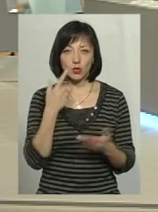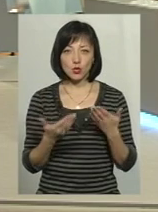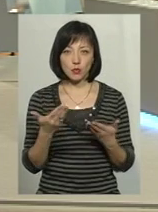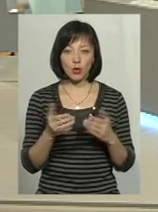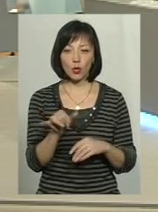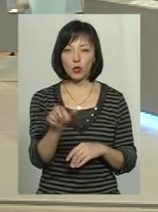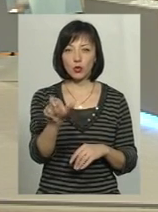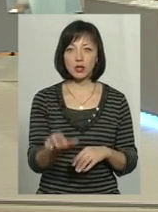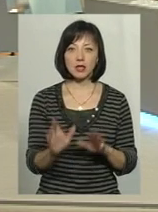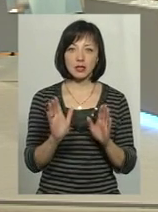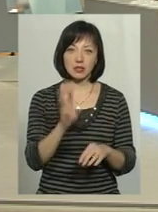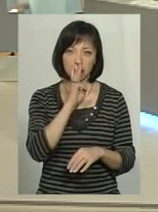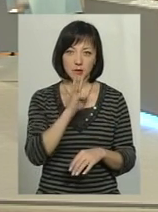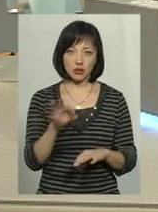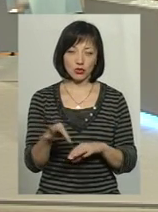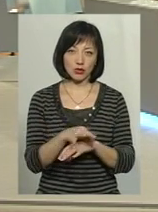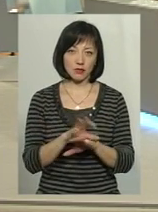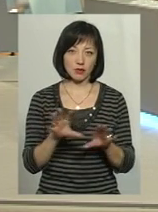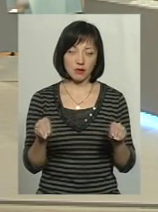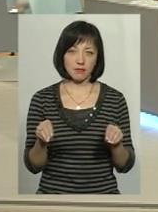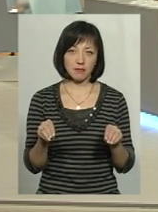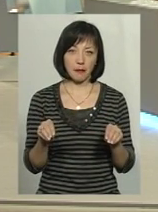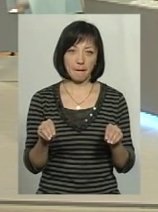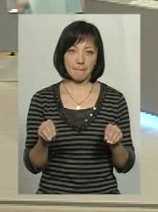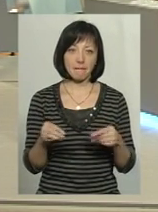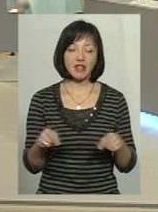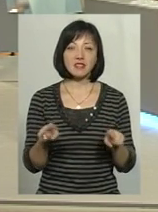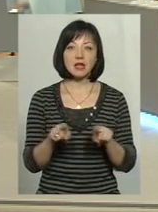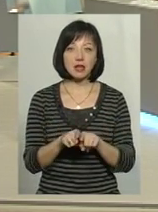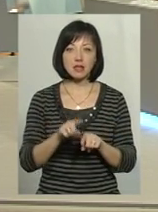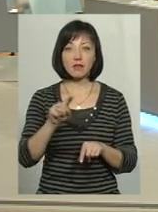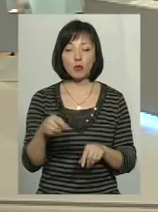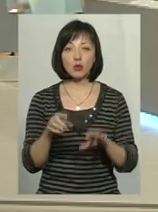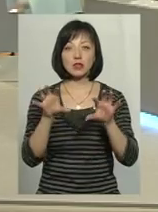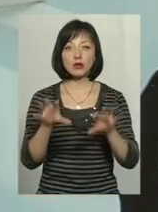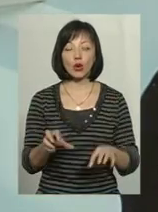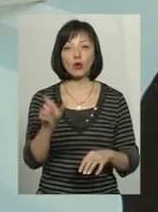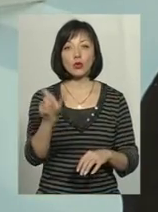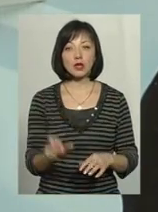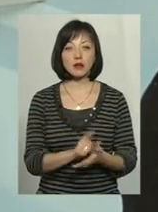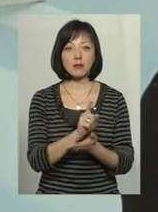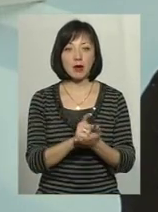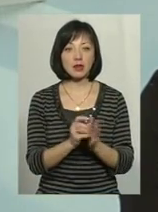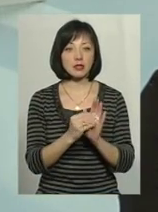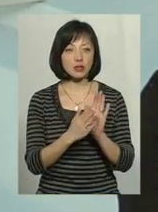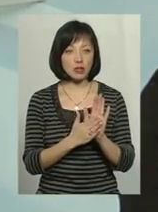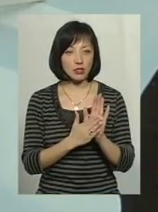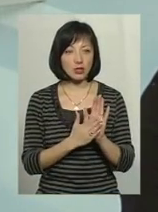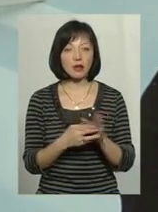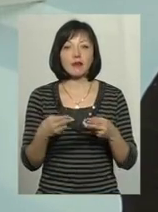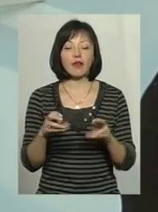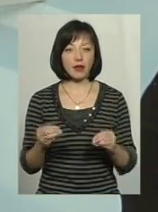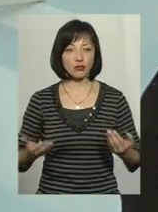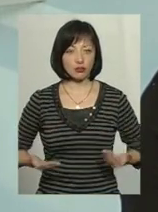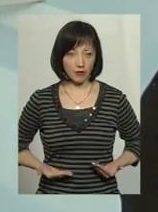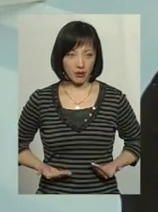тому що в людини тільки дохід, його і дружини. От все рівно за вимогою законодавства людина має зазначити, де вона